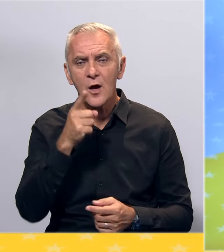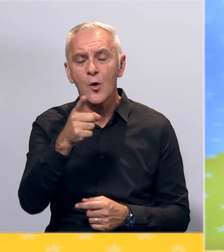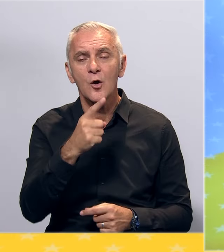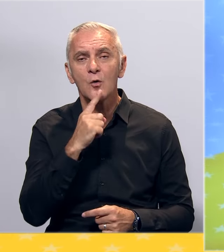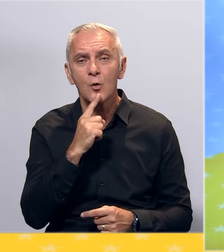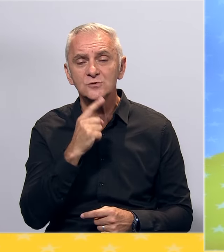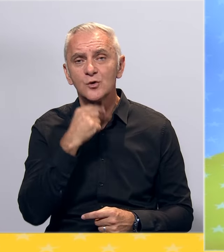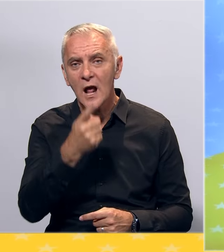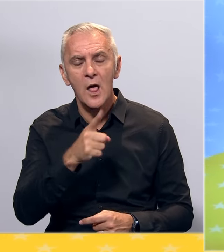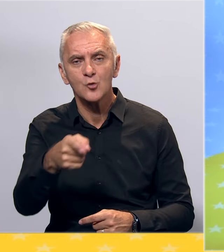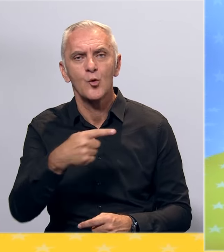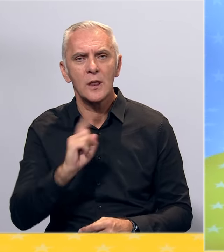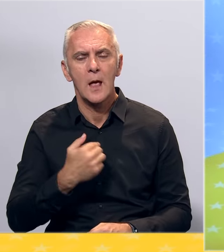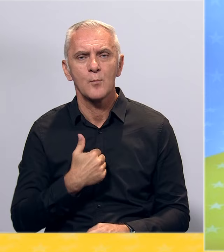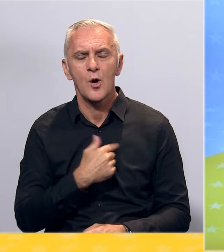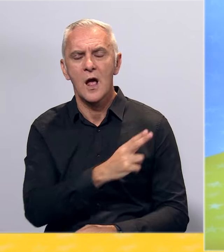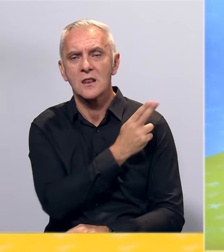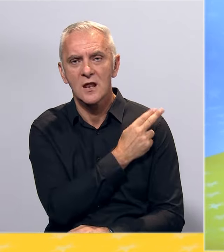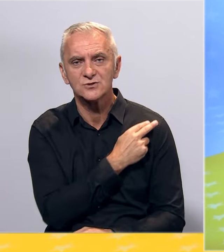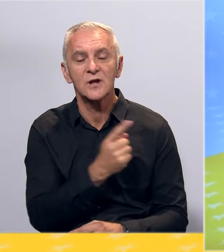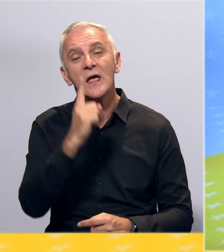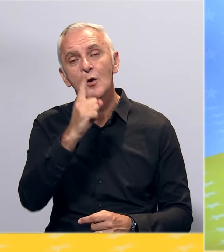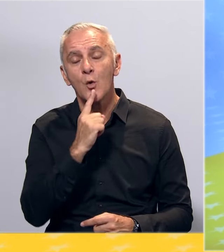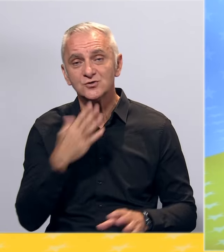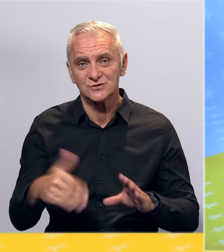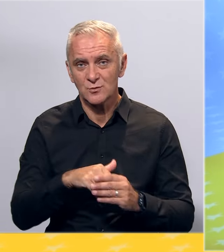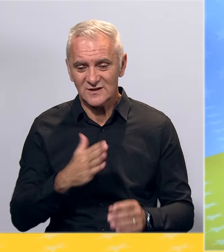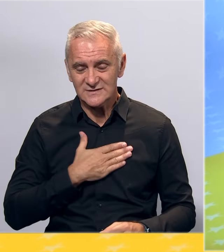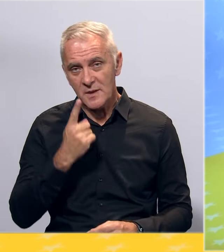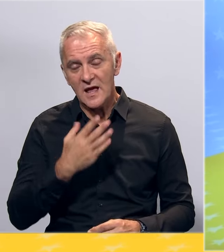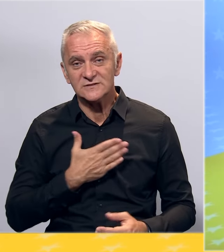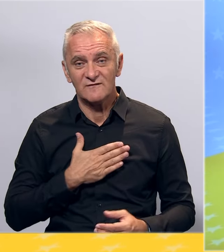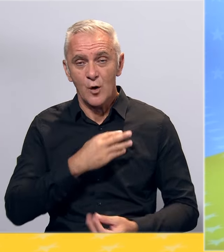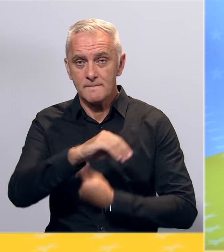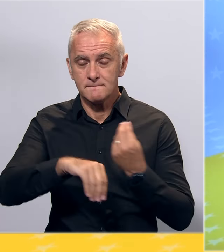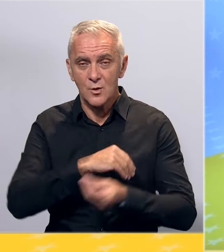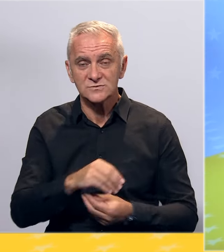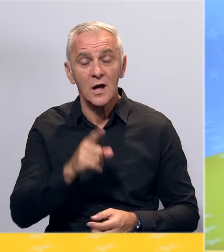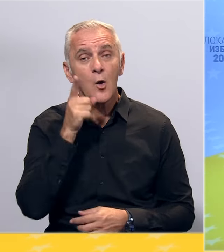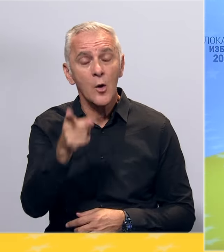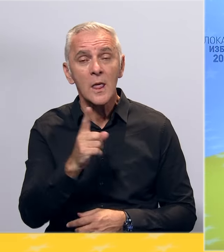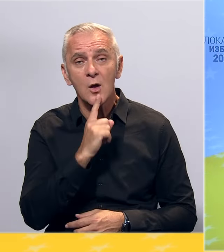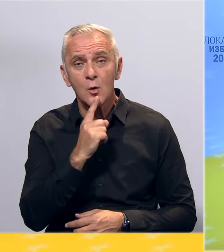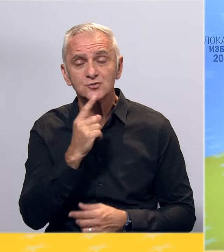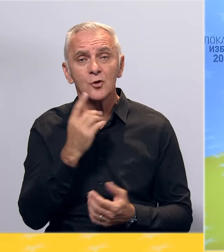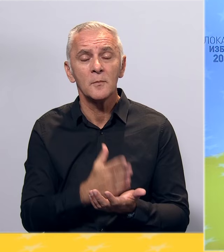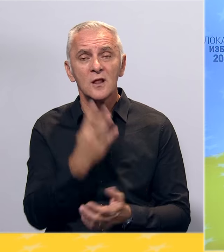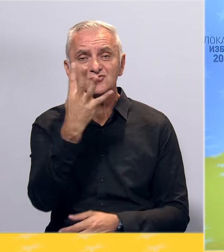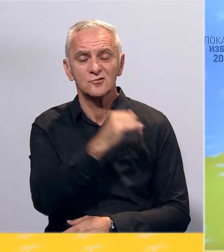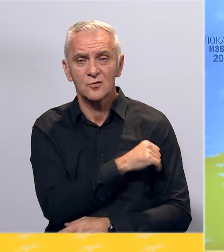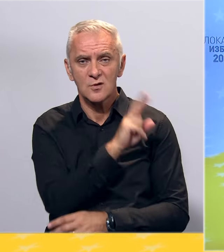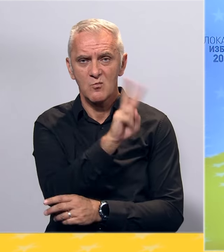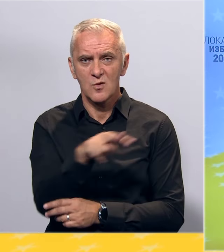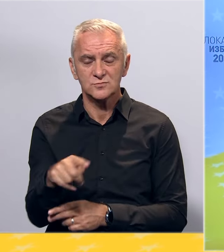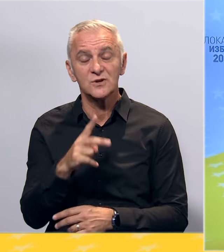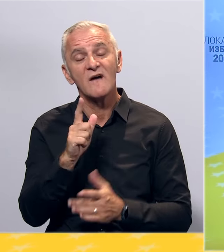Nemojte glasati za one koji su zapošljavali sebe i svoje poroce. Nemojte glasati za one koji su četiri godine bili nije mi posmatrači. Vrijeme